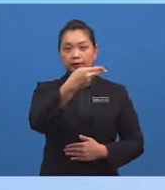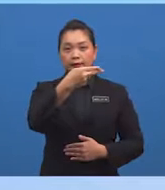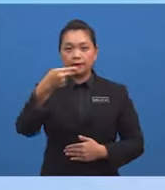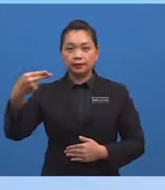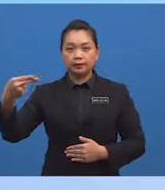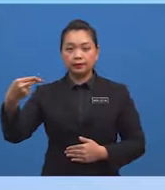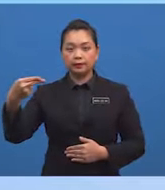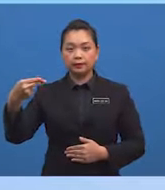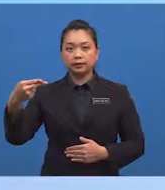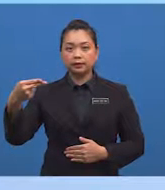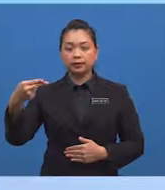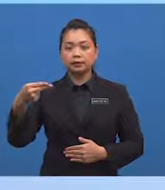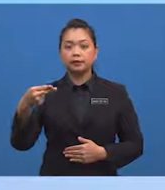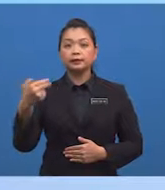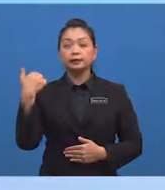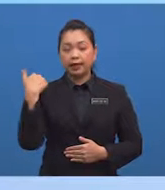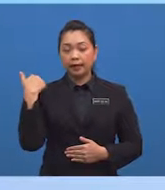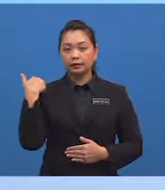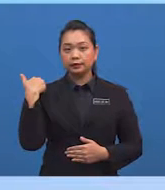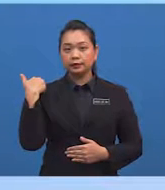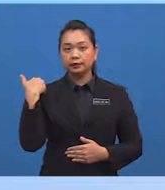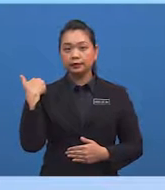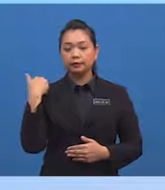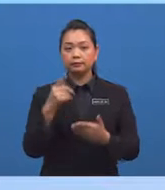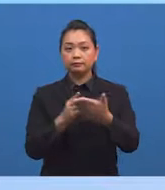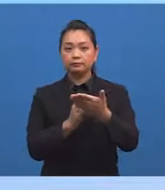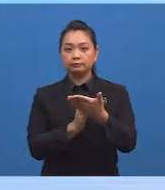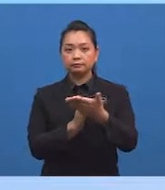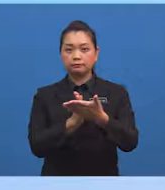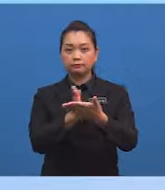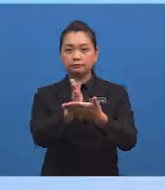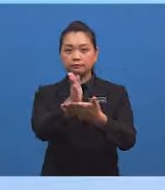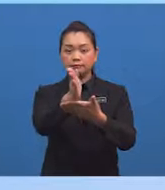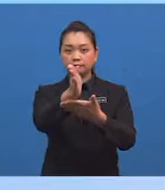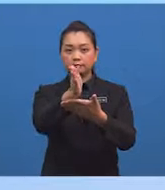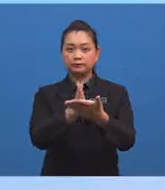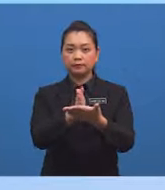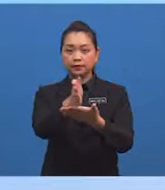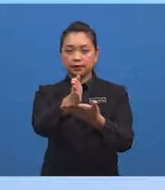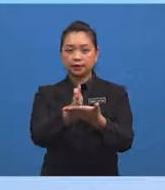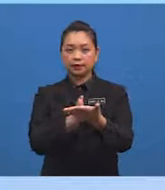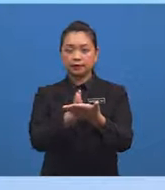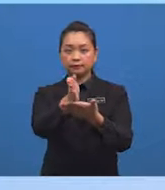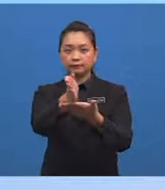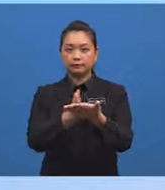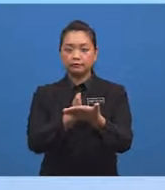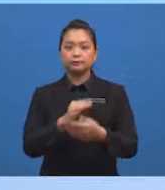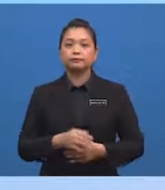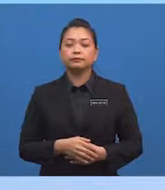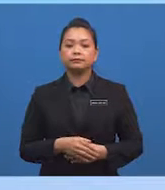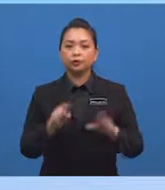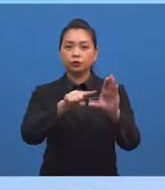didapati bersilang dengan satu garis rentas lintang Sudut